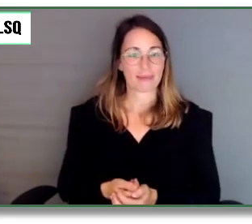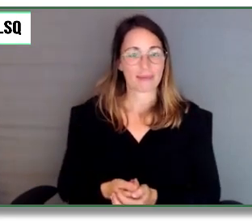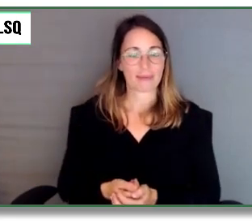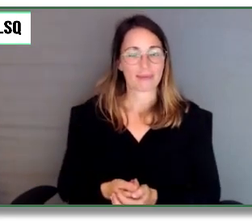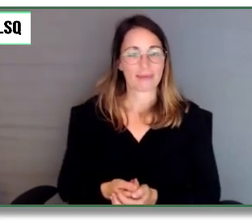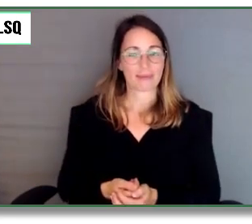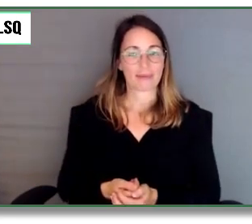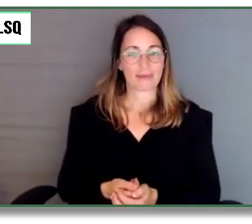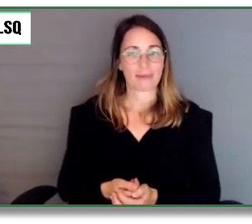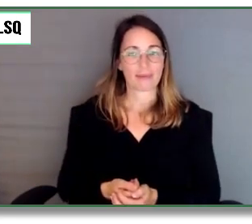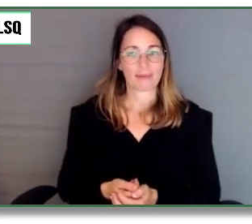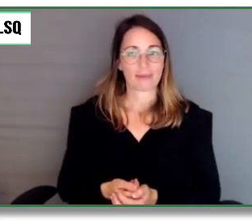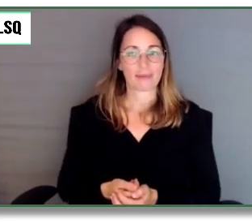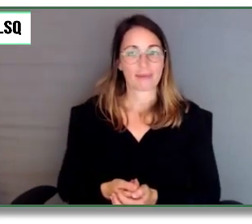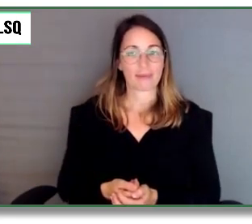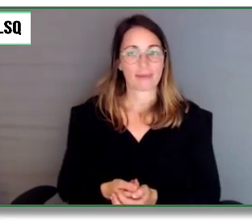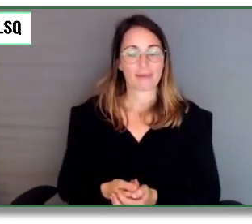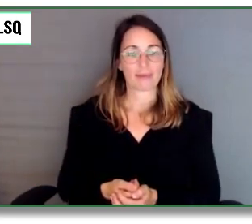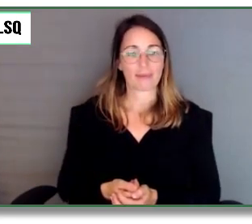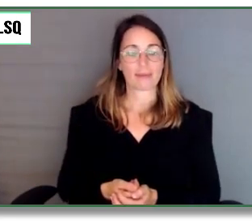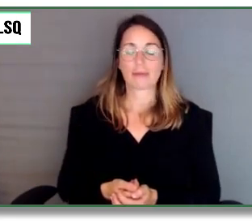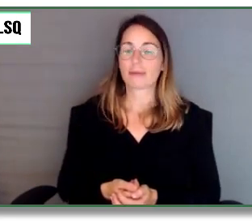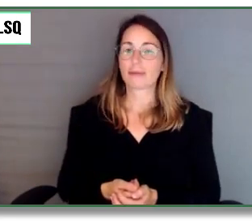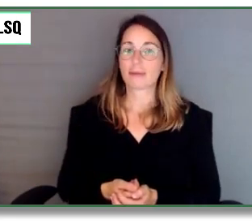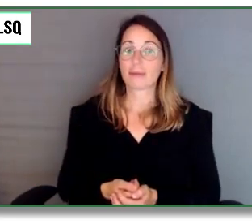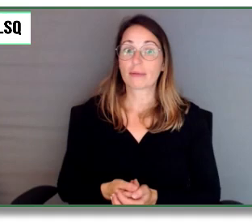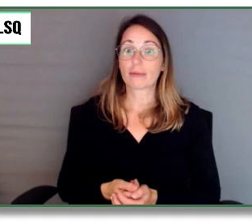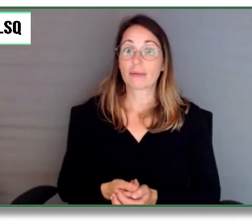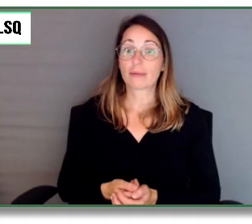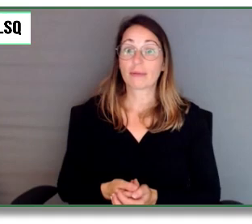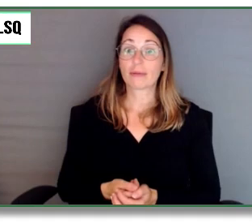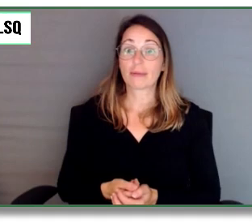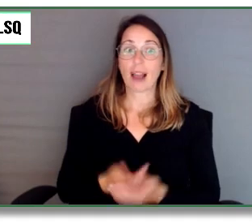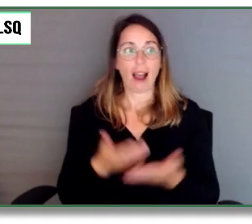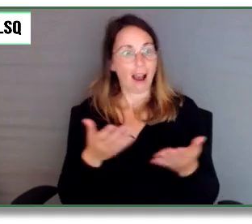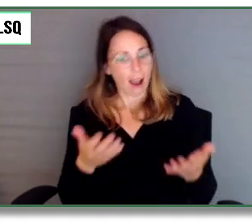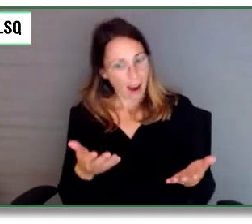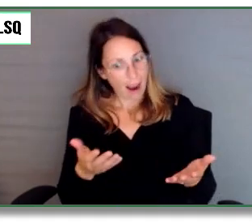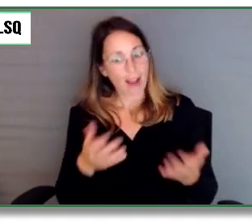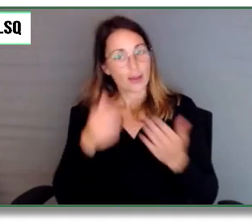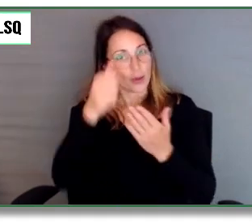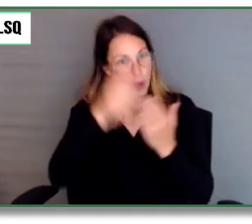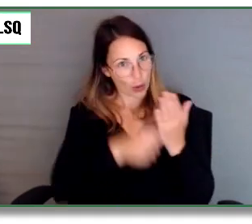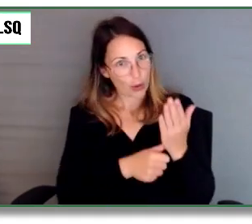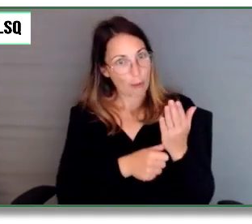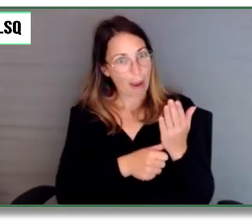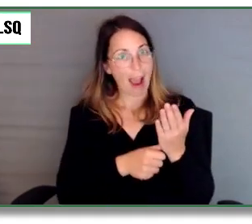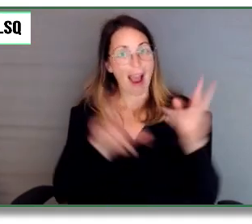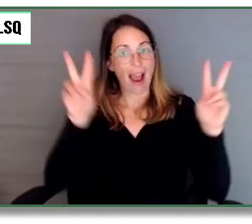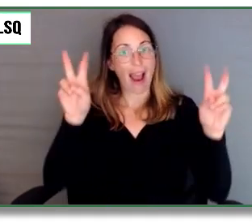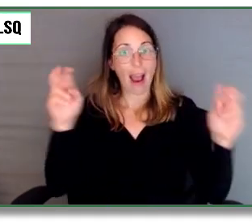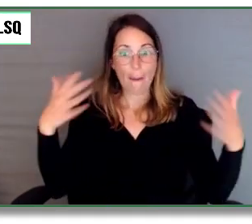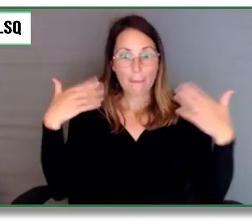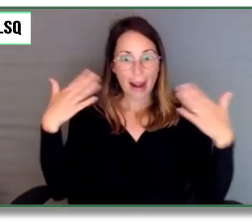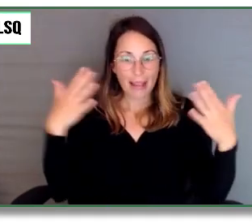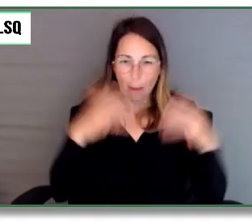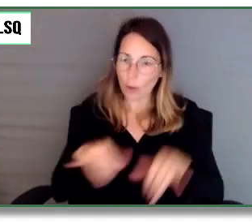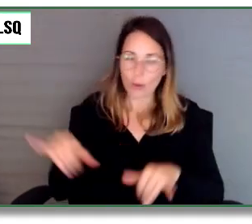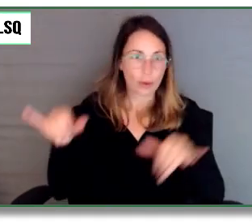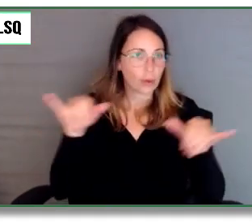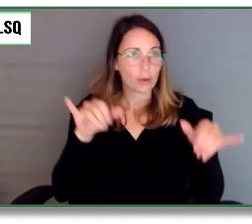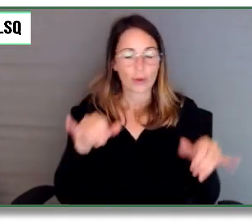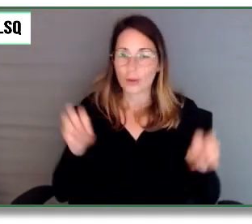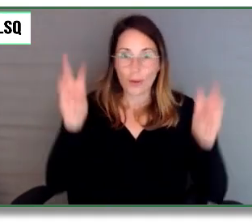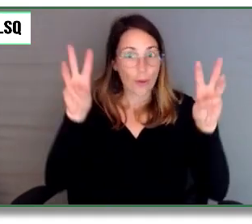Je dois vous dire que vous nous avez fait part de votre document. Le plein air pour toi, c'était vraiment extraordinaire. Merci. Merci